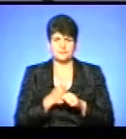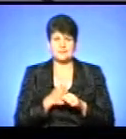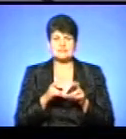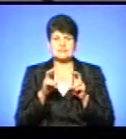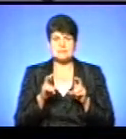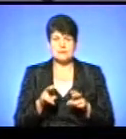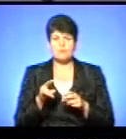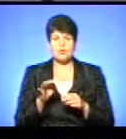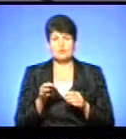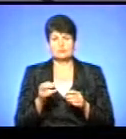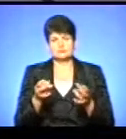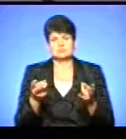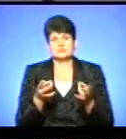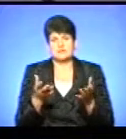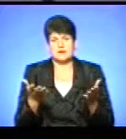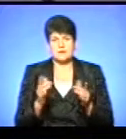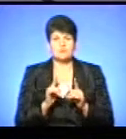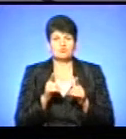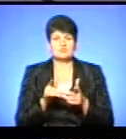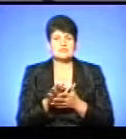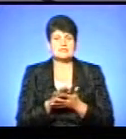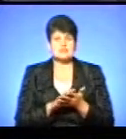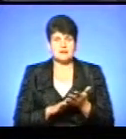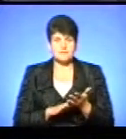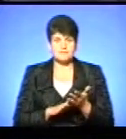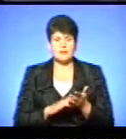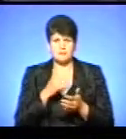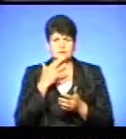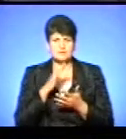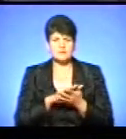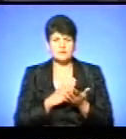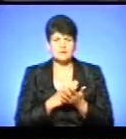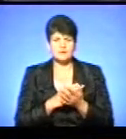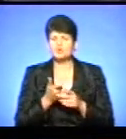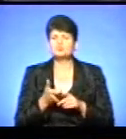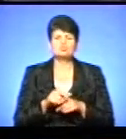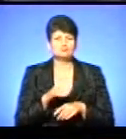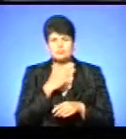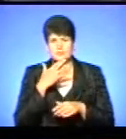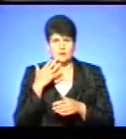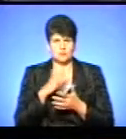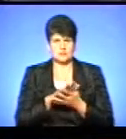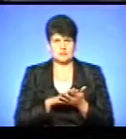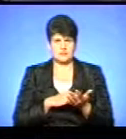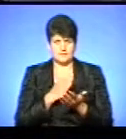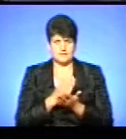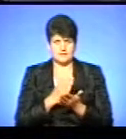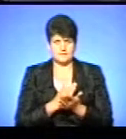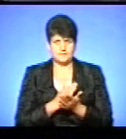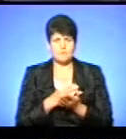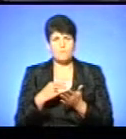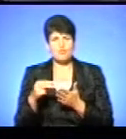засідають по мірі потреби, тобто по мірі поступлення заяв. І багато таких заяв надходить? Дуже багато таких заяв надходить, власне, і по